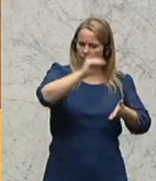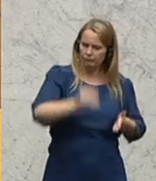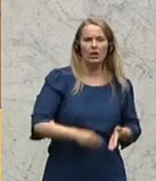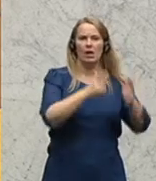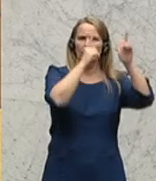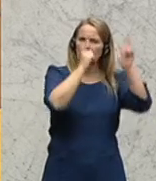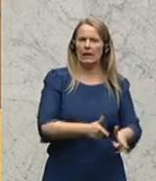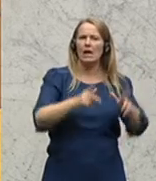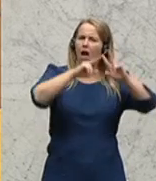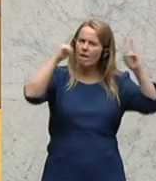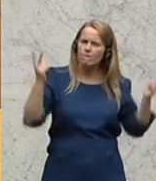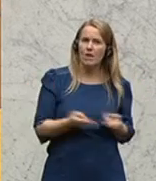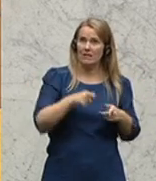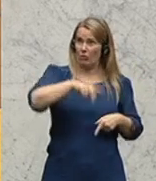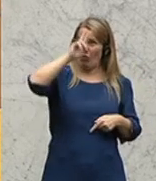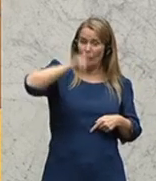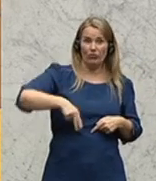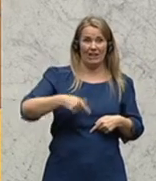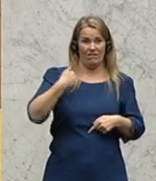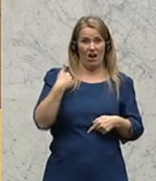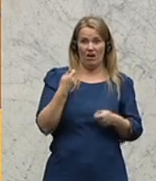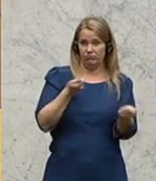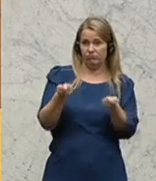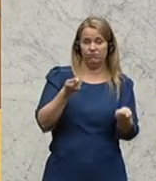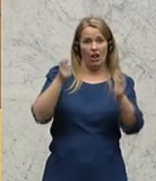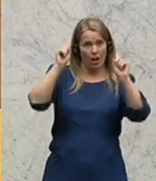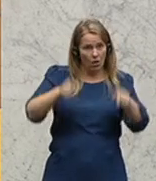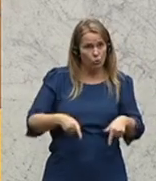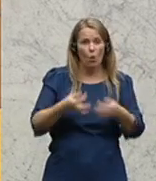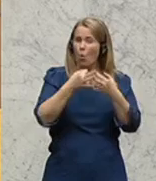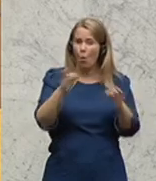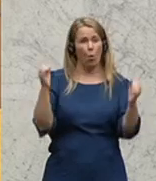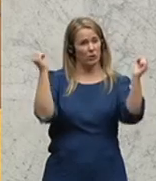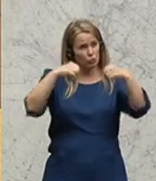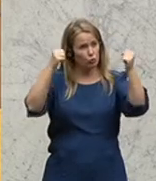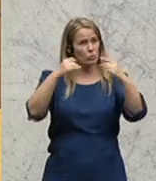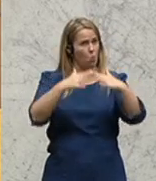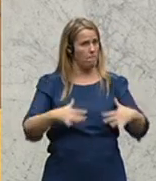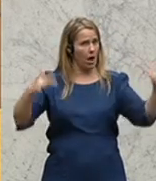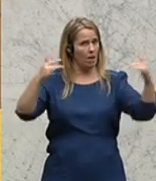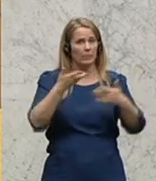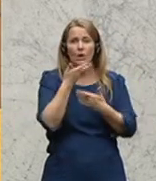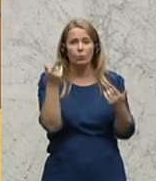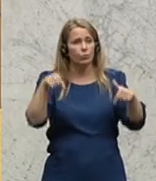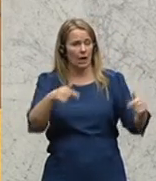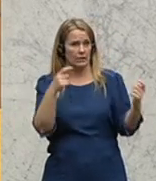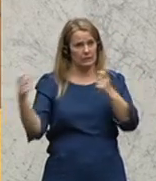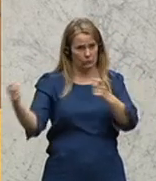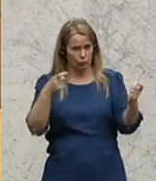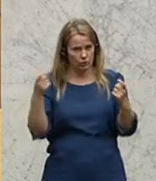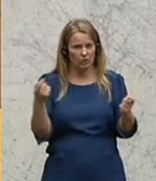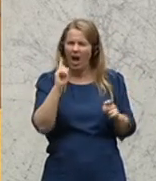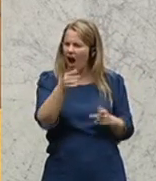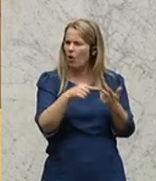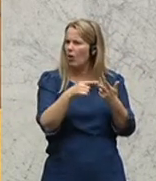stattfinden, ein Weltkrieg von Wien aus gestartet werden, ohne Zustimmung des Parlaments, ohne hier diskutiert zu werden? Und eine Frage ist